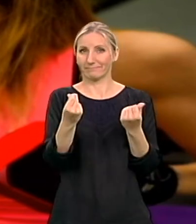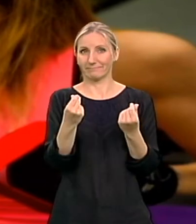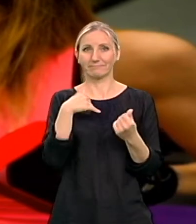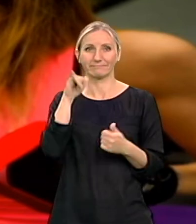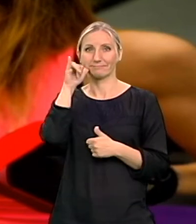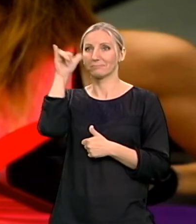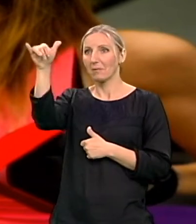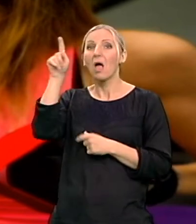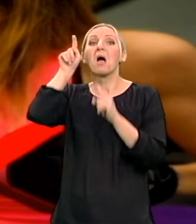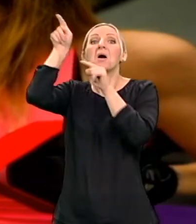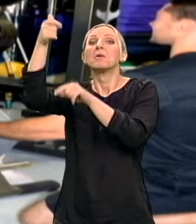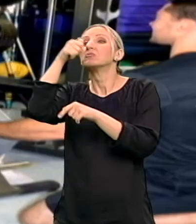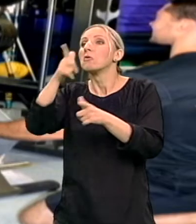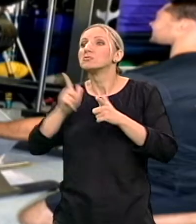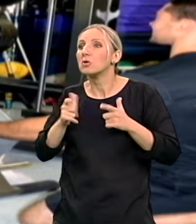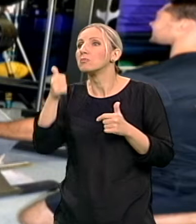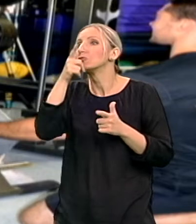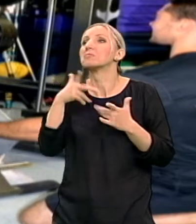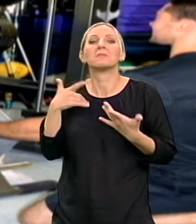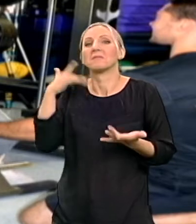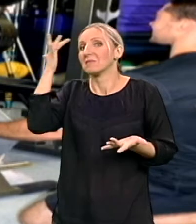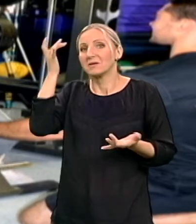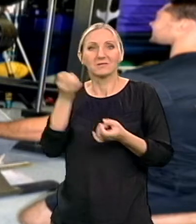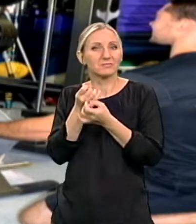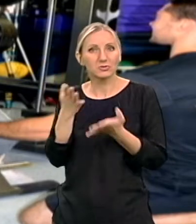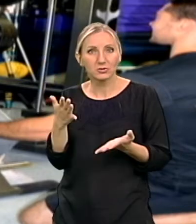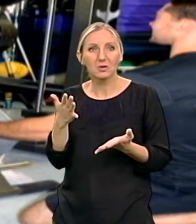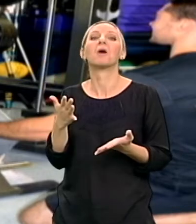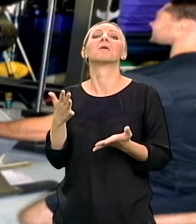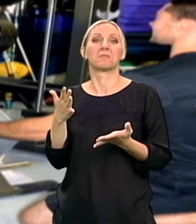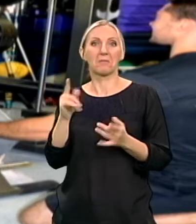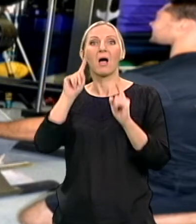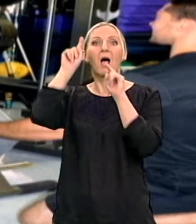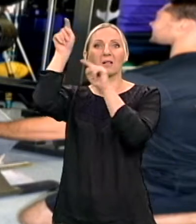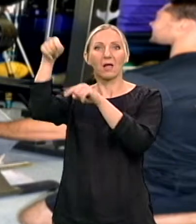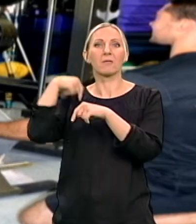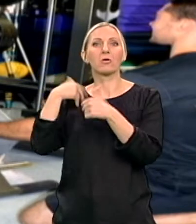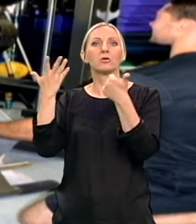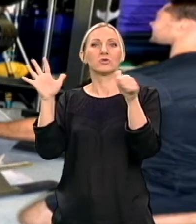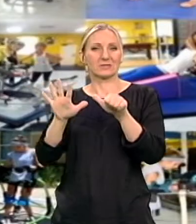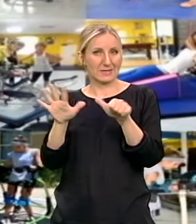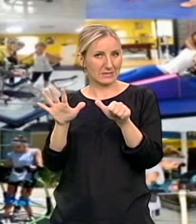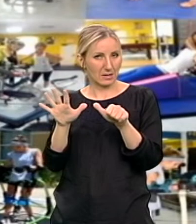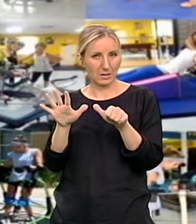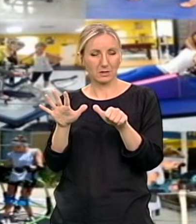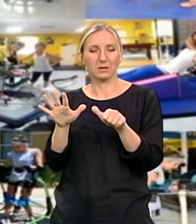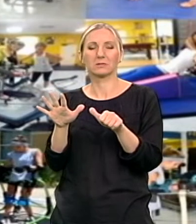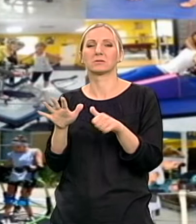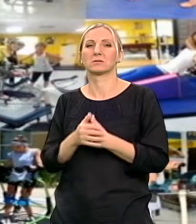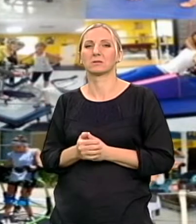Nisam znao onako ni šta da očekujem, ni šta me čeka ni ništa, ali eto sve je išlo tako da se me tam ostala šest meseci na kraju.